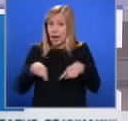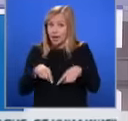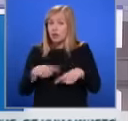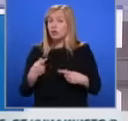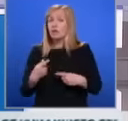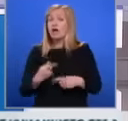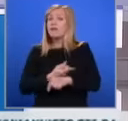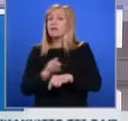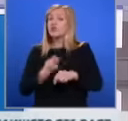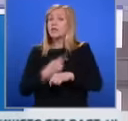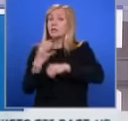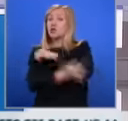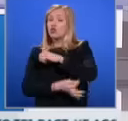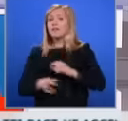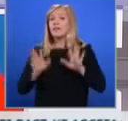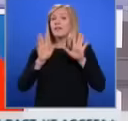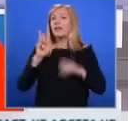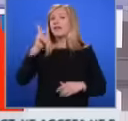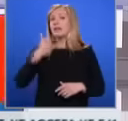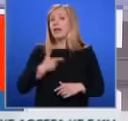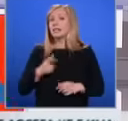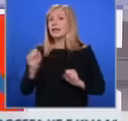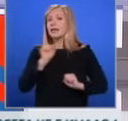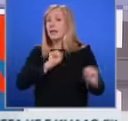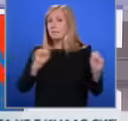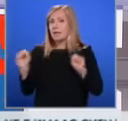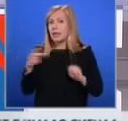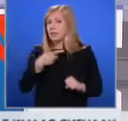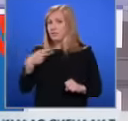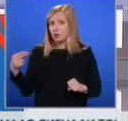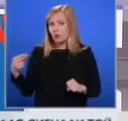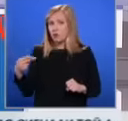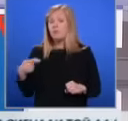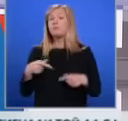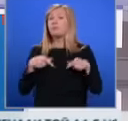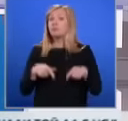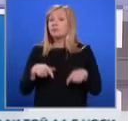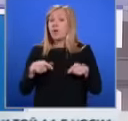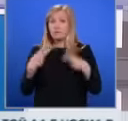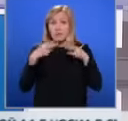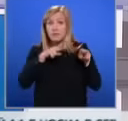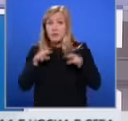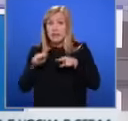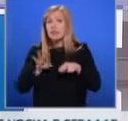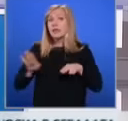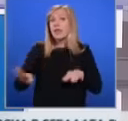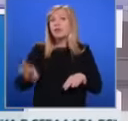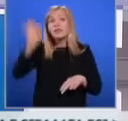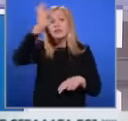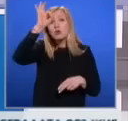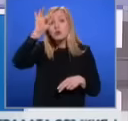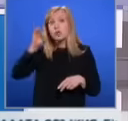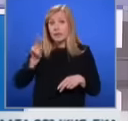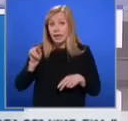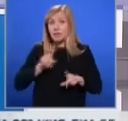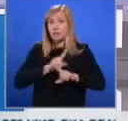Час по история в 9-та френска гимназия в София. Свидетели са учениците му, които твърдят, че това не се случва за първи път.